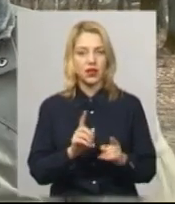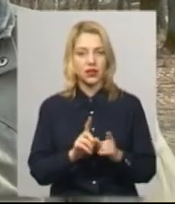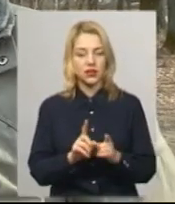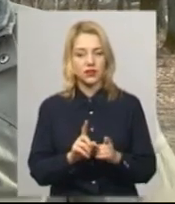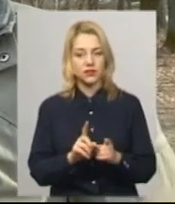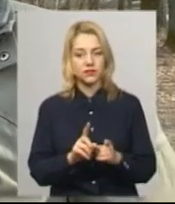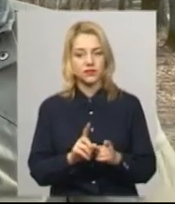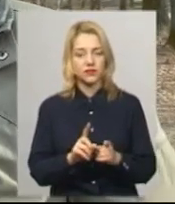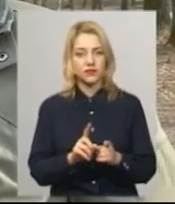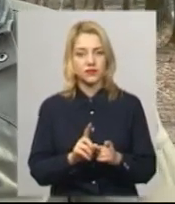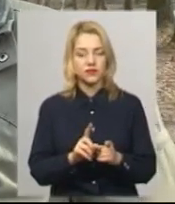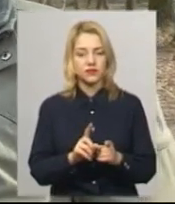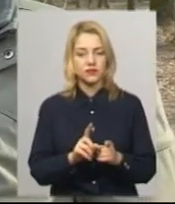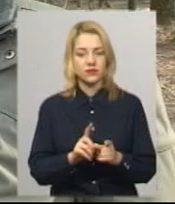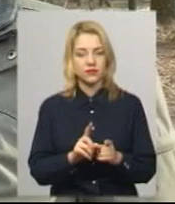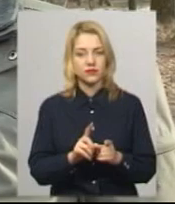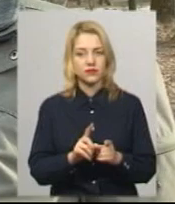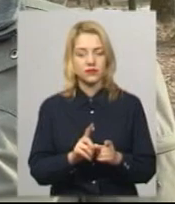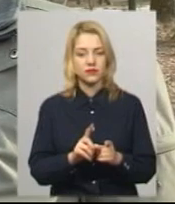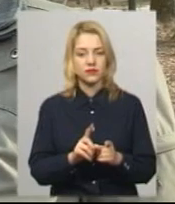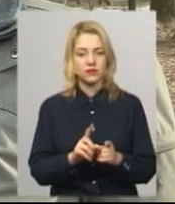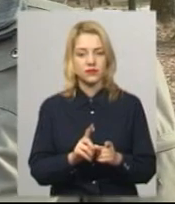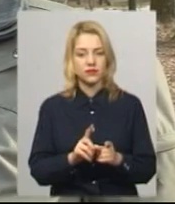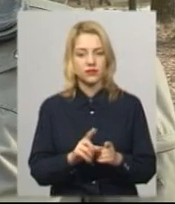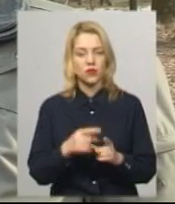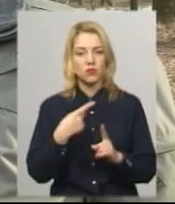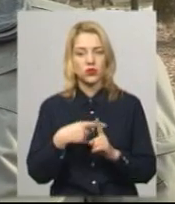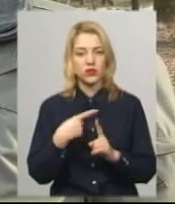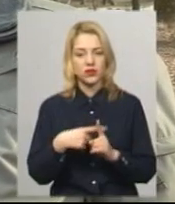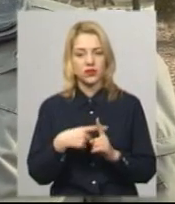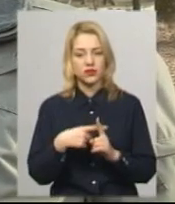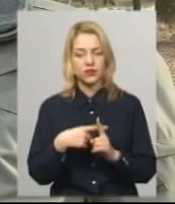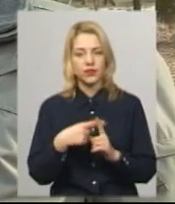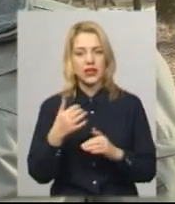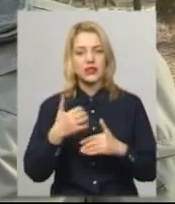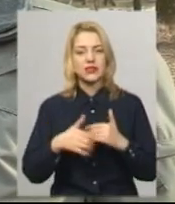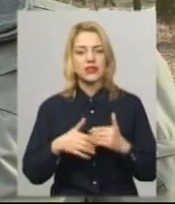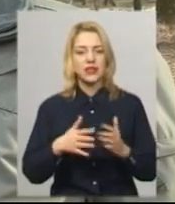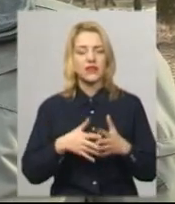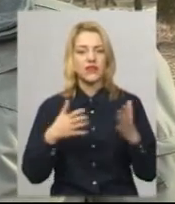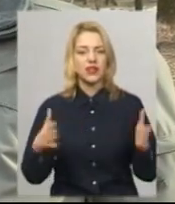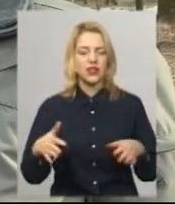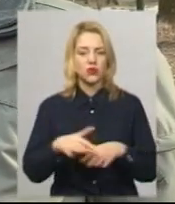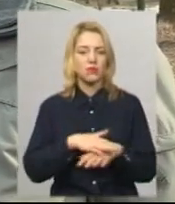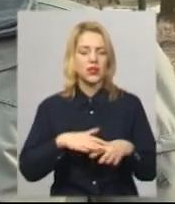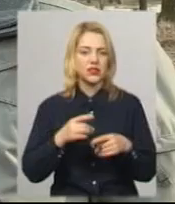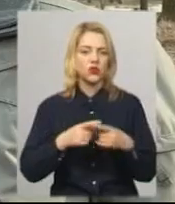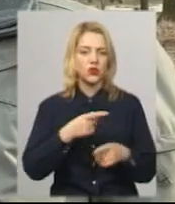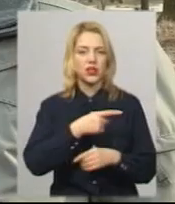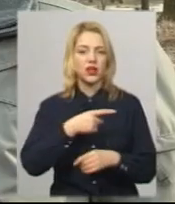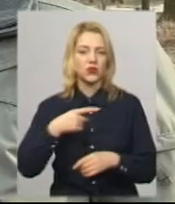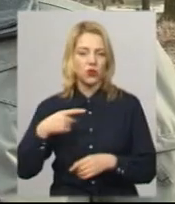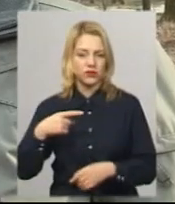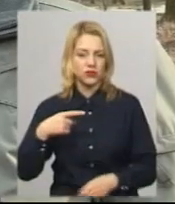певний позитив серед великої маси того негативу, а